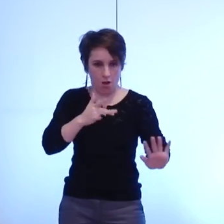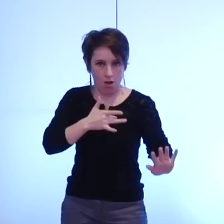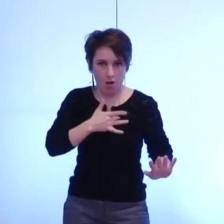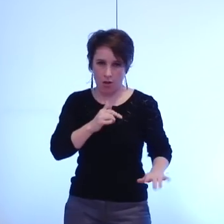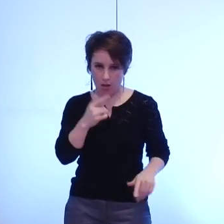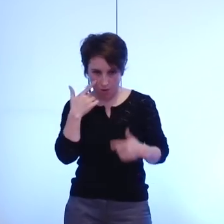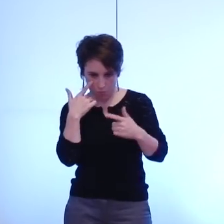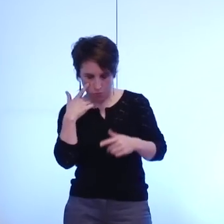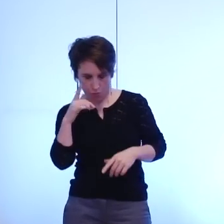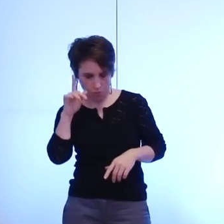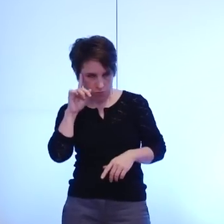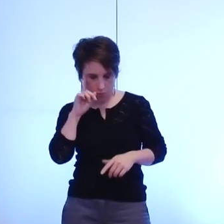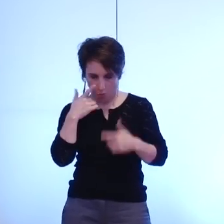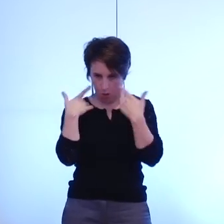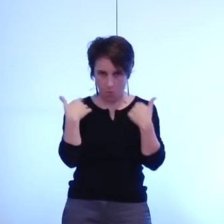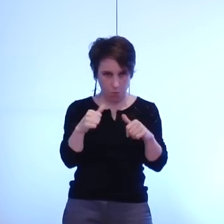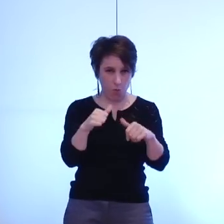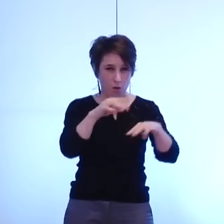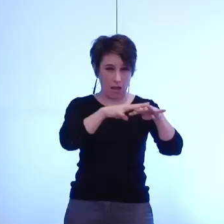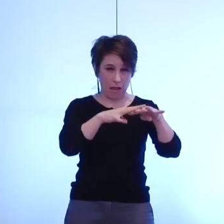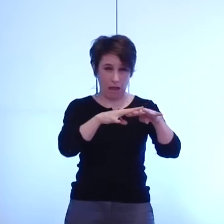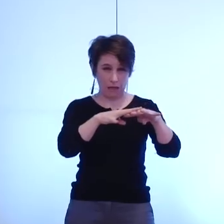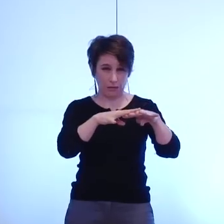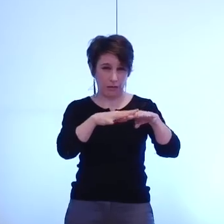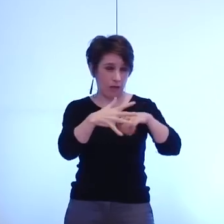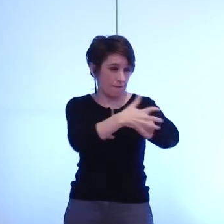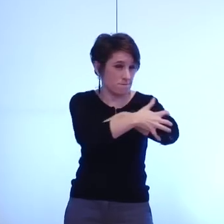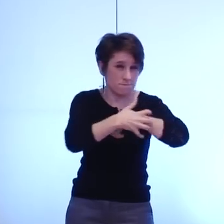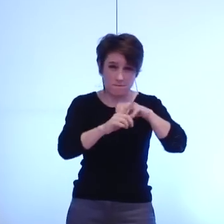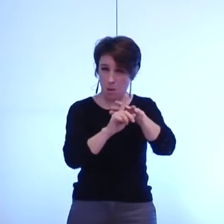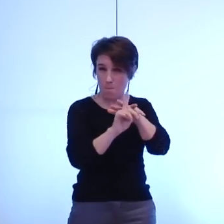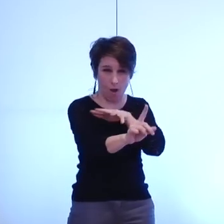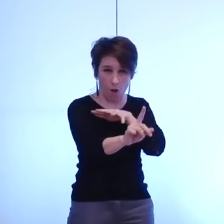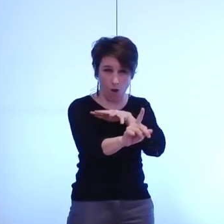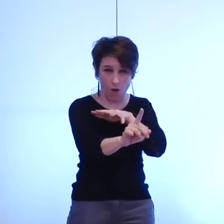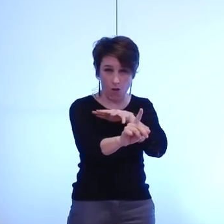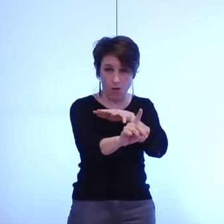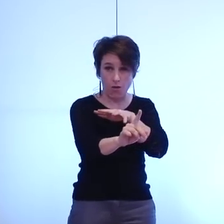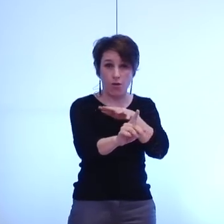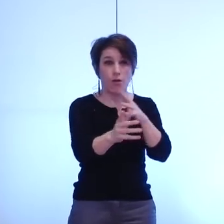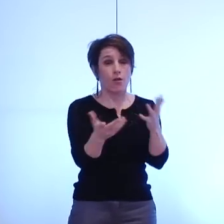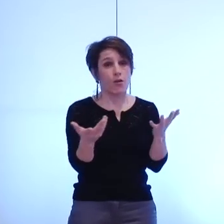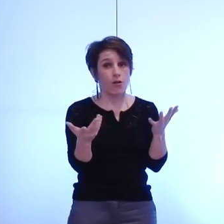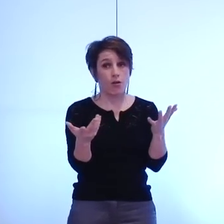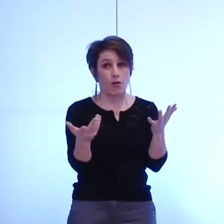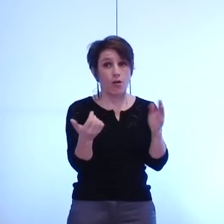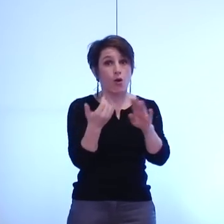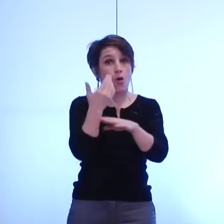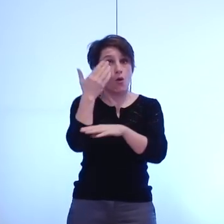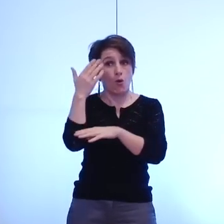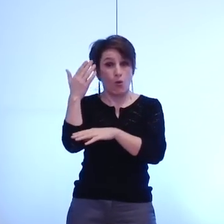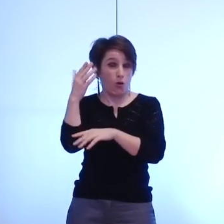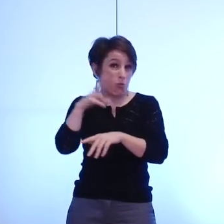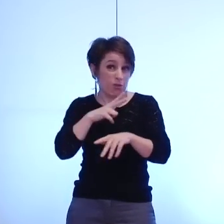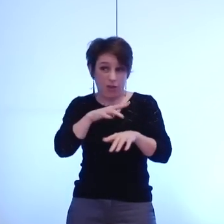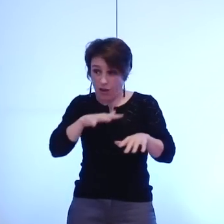fractures sociales incroyables des zones où les revenus par habitant sont 4 fois 5 fois